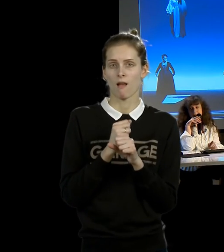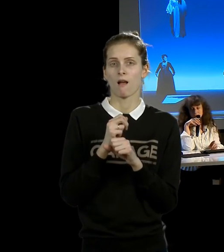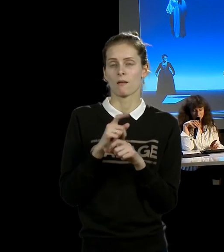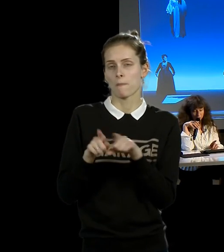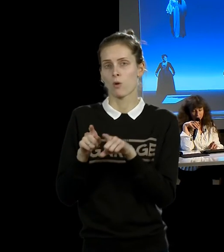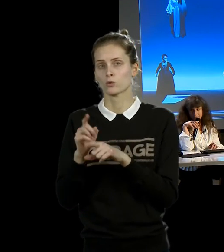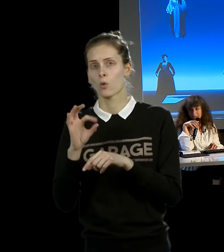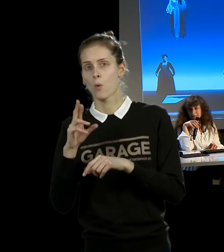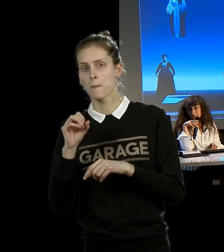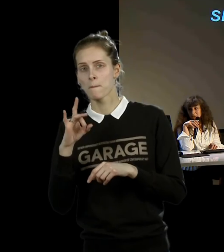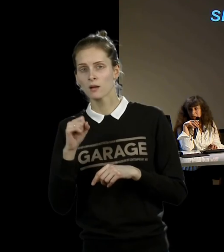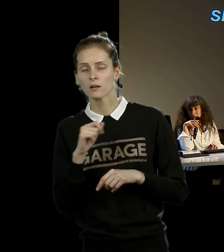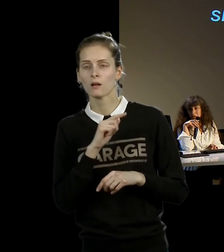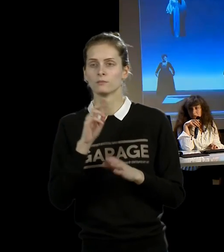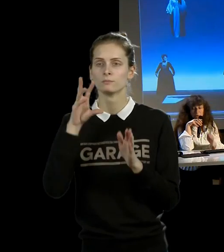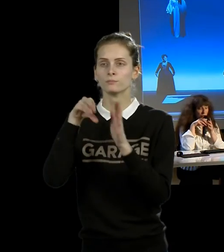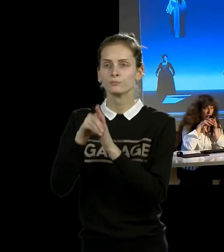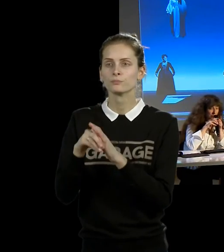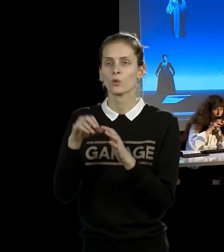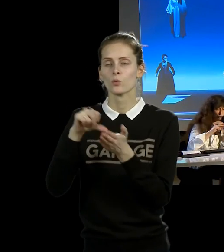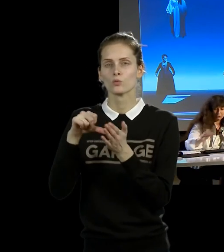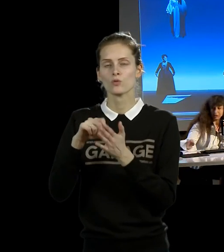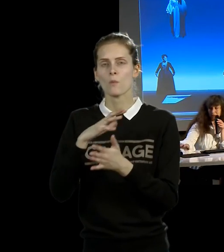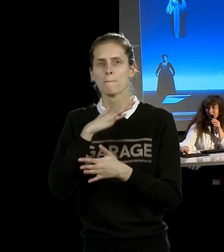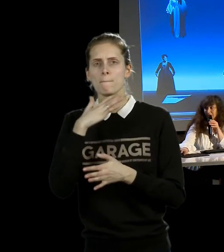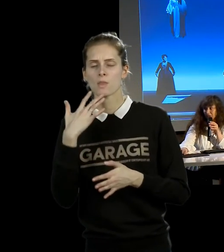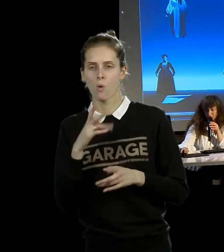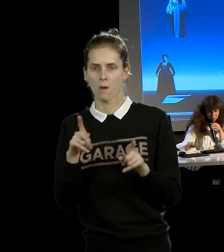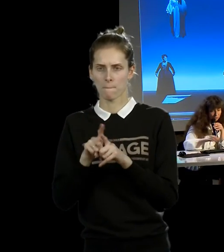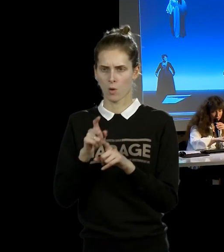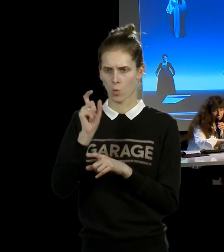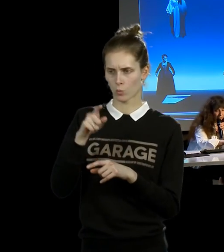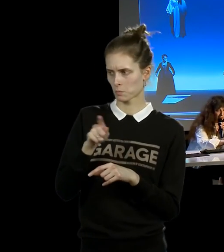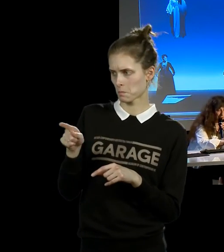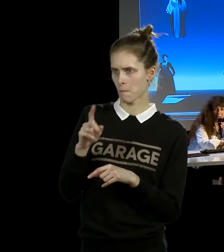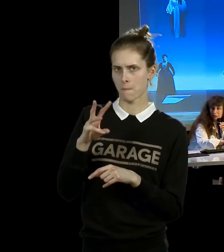неких ее копий и персоналей,